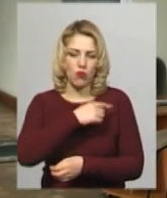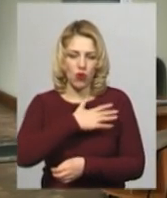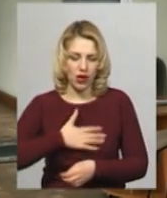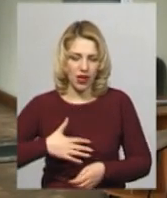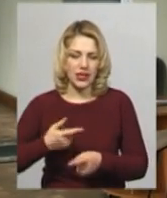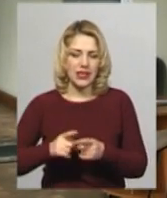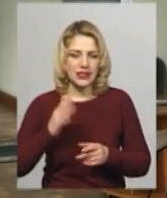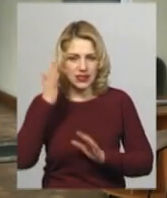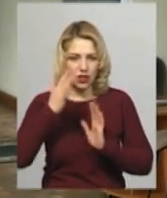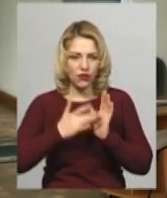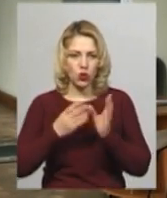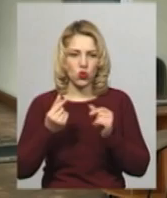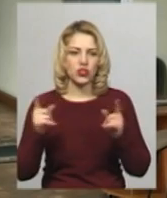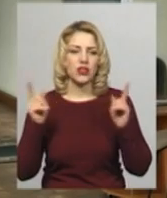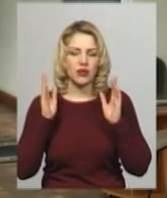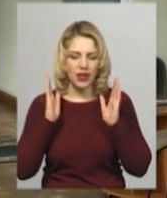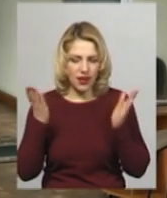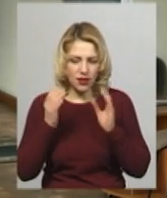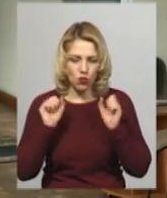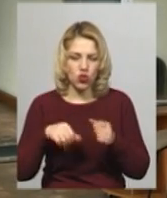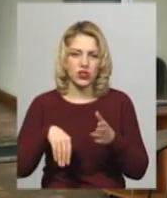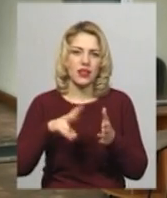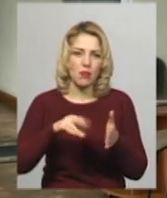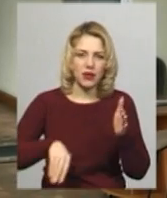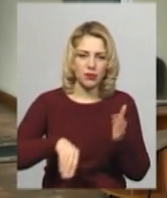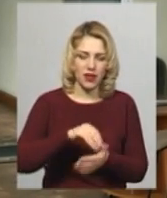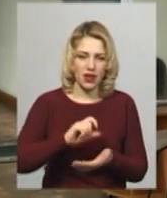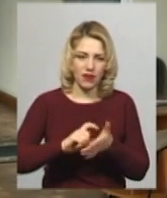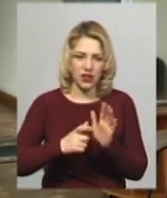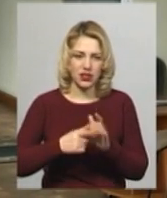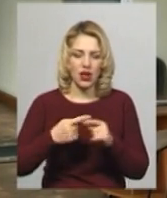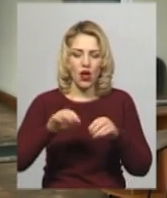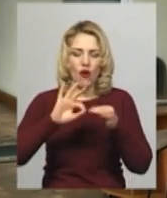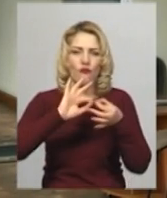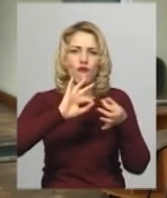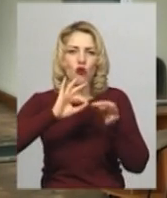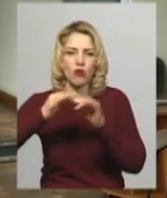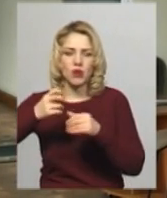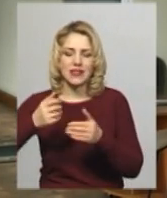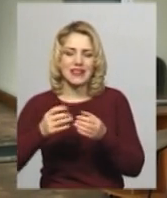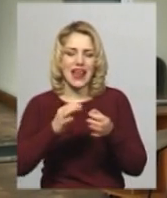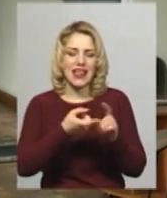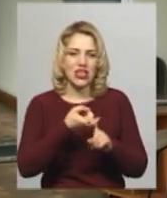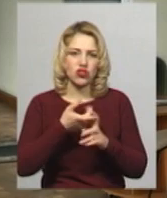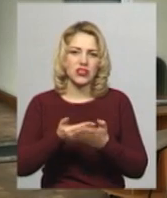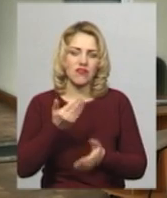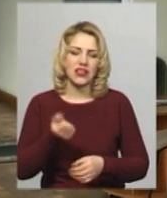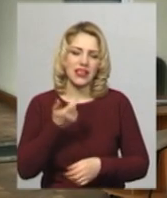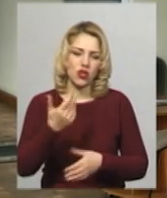кошти, які можна витратити тільки на придбання квартири. Ці кошти вираховуються по формулі в залежності від кількості членів сім'ї.